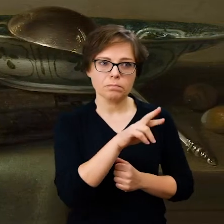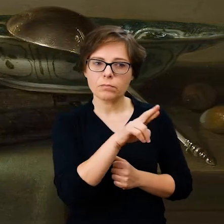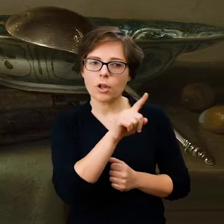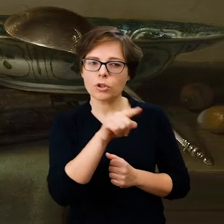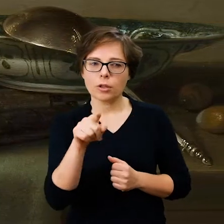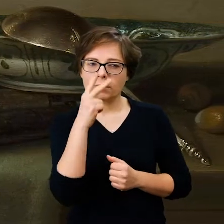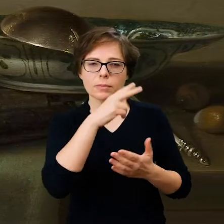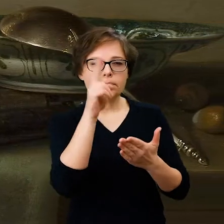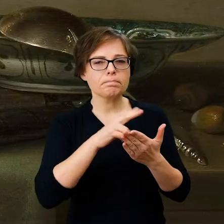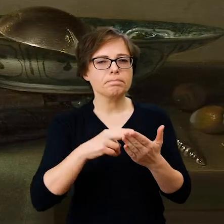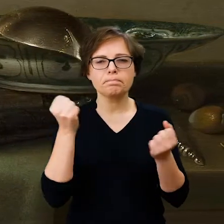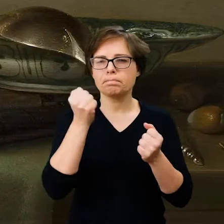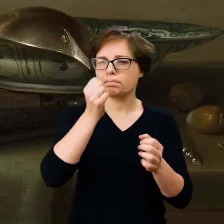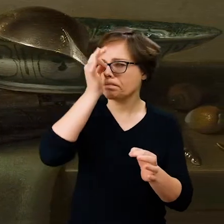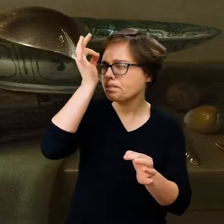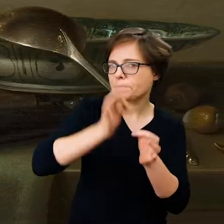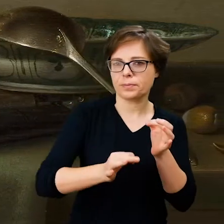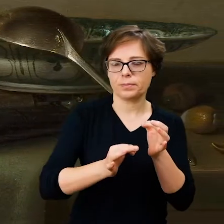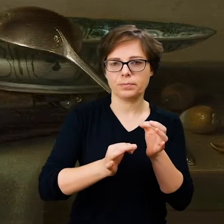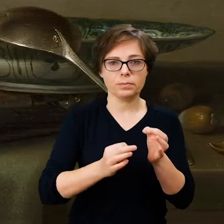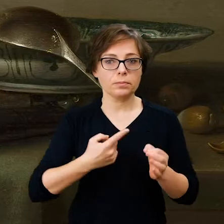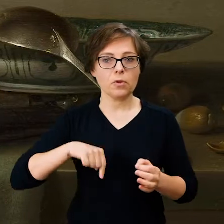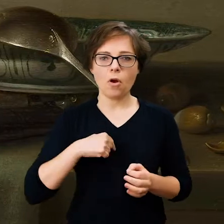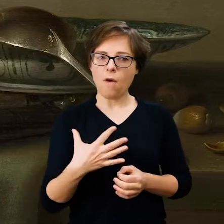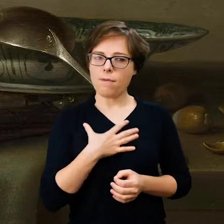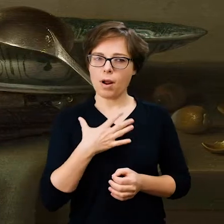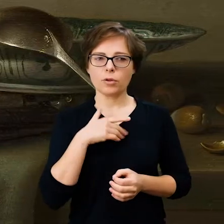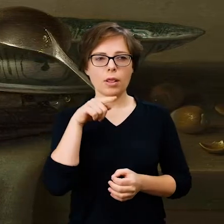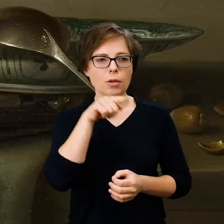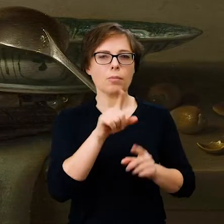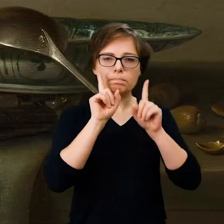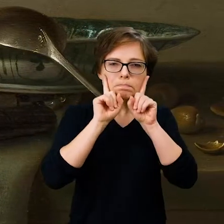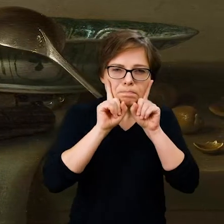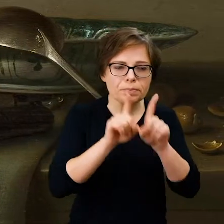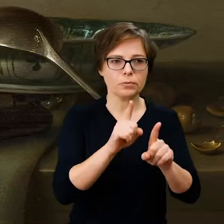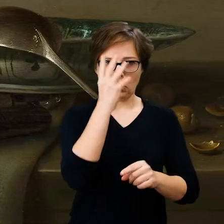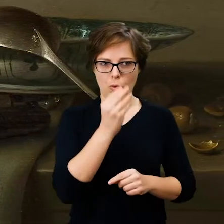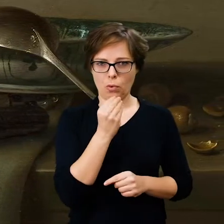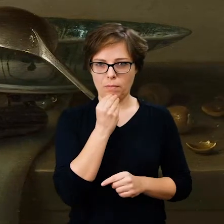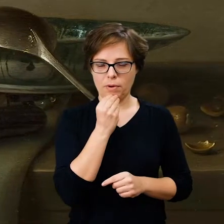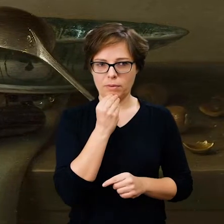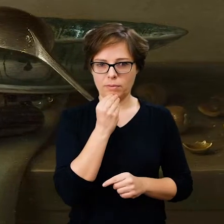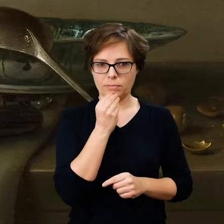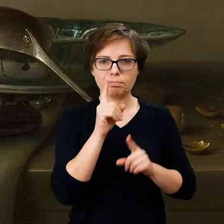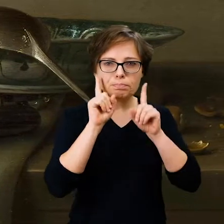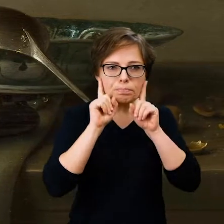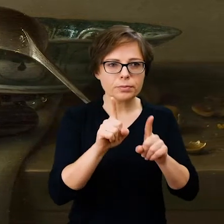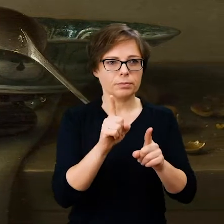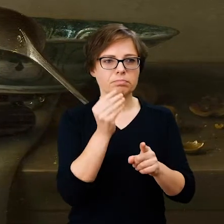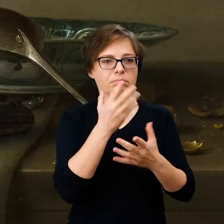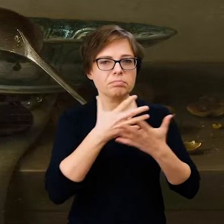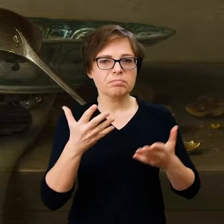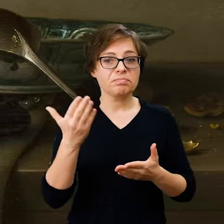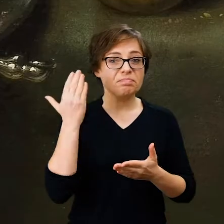przedmioty, sprawia, że mamy poczucie, jakby był to rzeczywisty obraz jakiejś